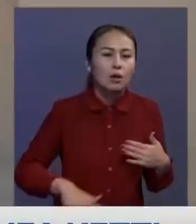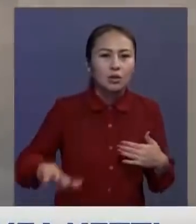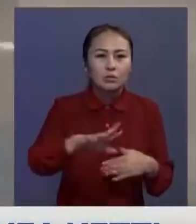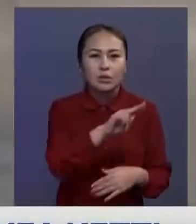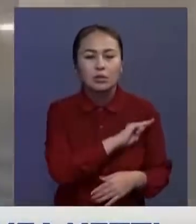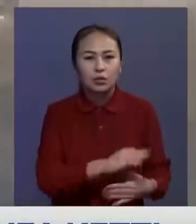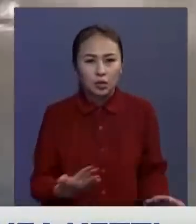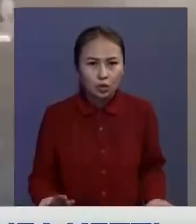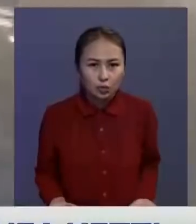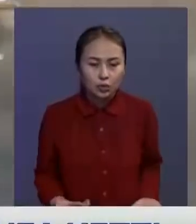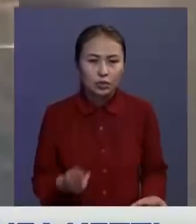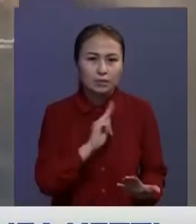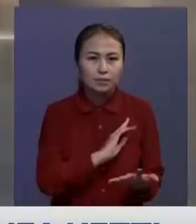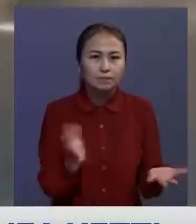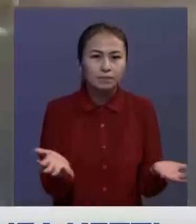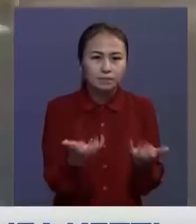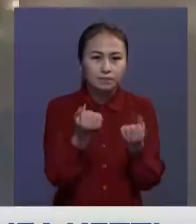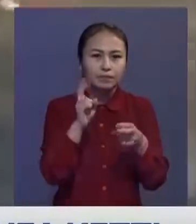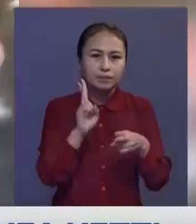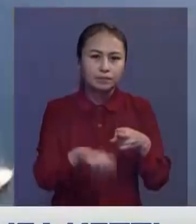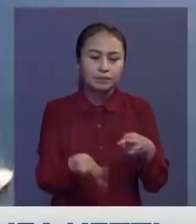қызметінің айтыуынша құтқару жұмыстары аяқталған.